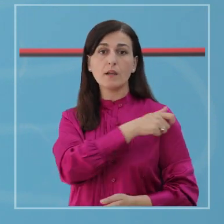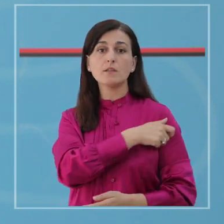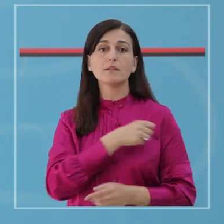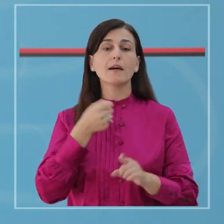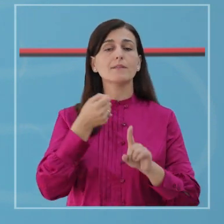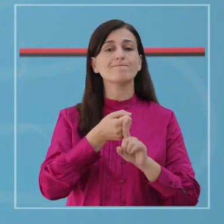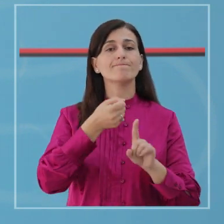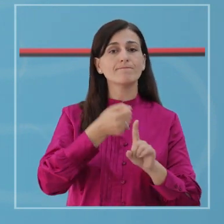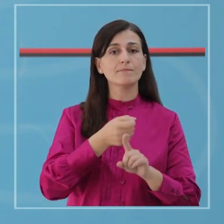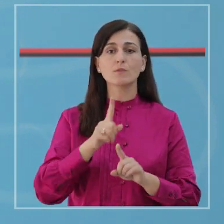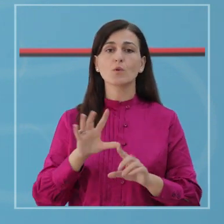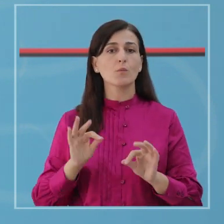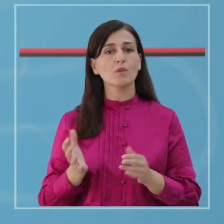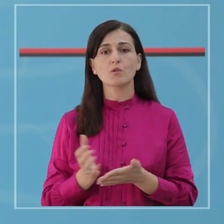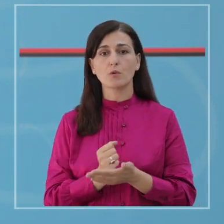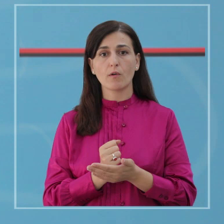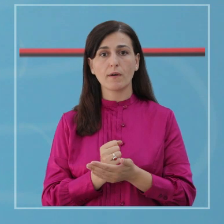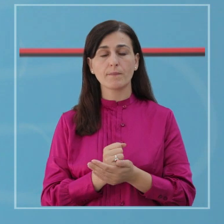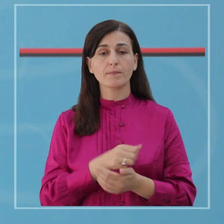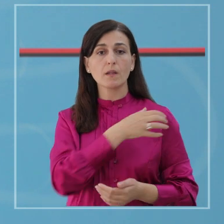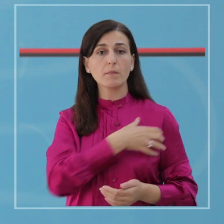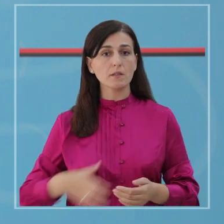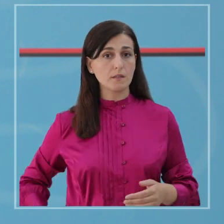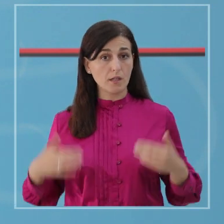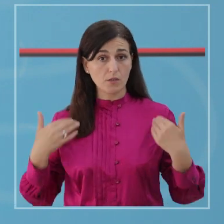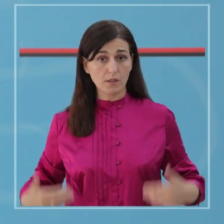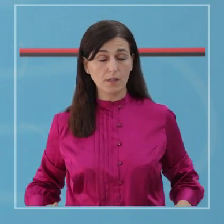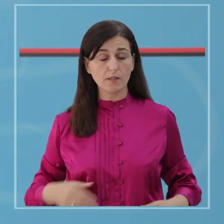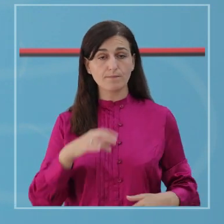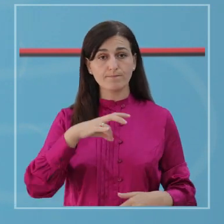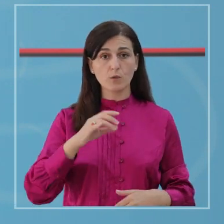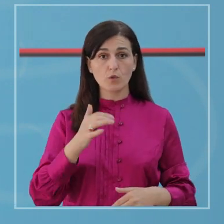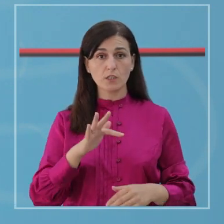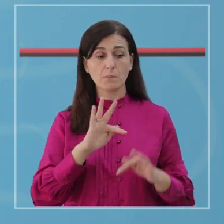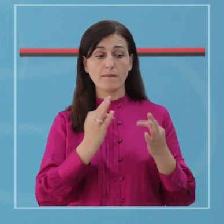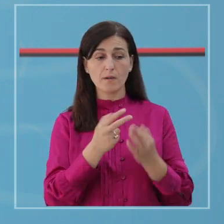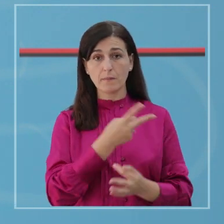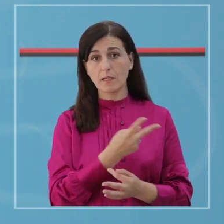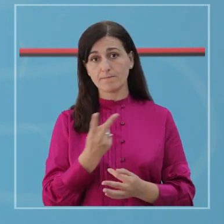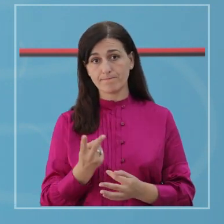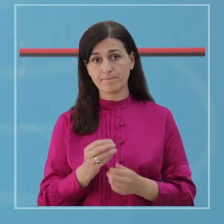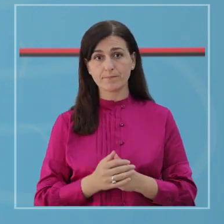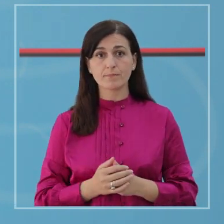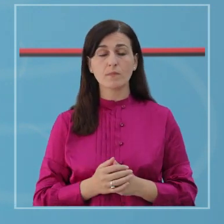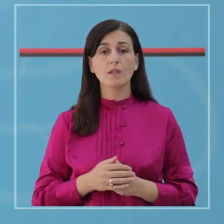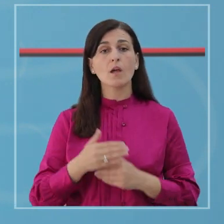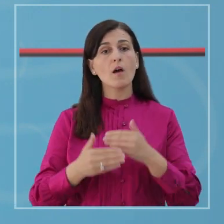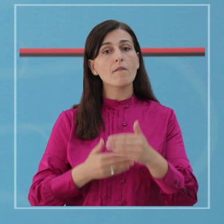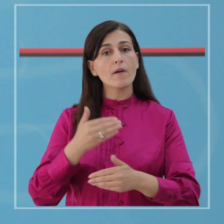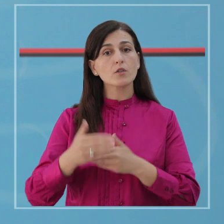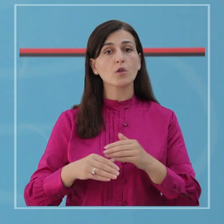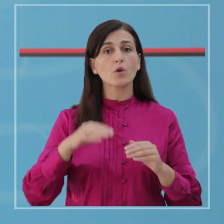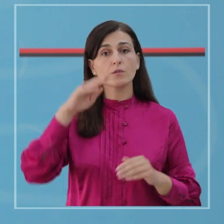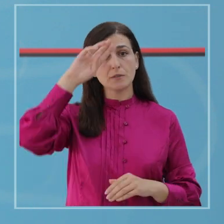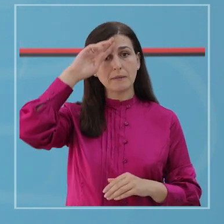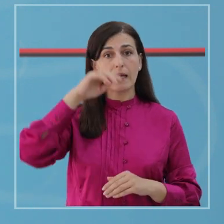terapin intensiva. Ministria e Shëndecis dhe Mbrojtës Sociale u shprengu shlimet familjarve të të ndjerve. Vion të ketë shtrime në